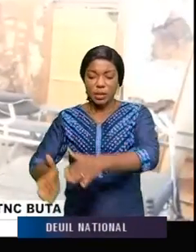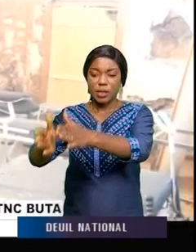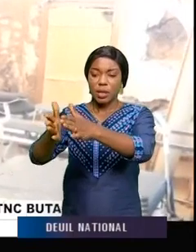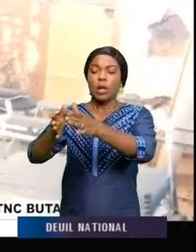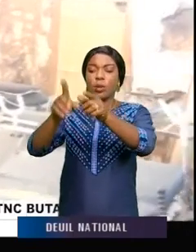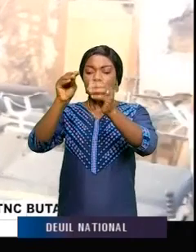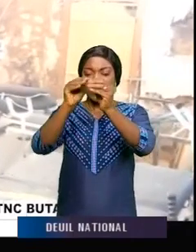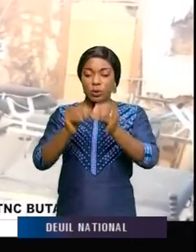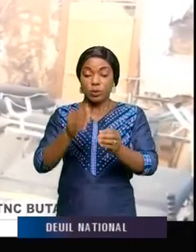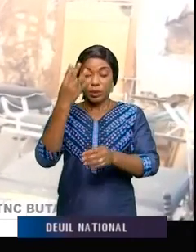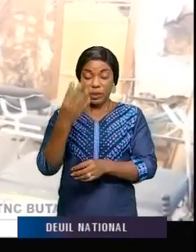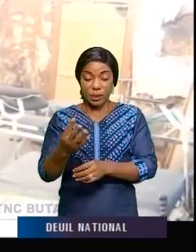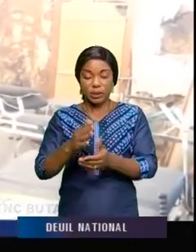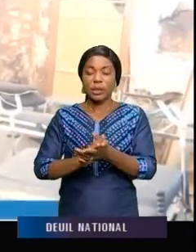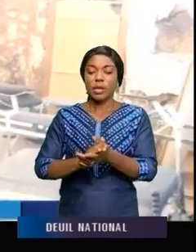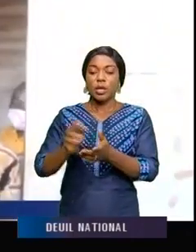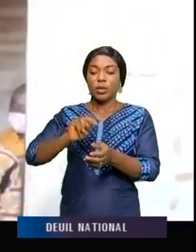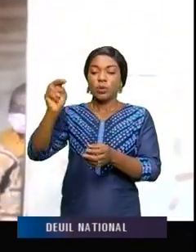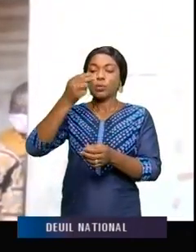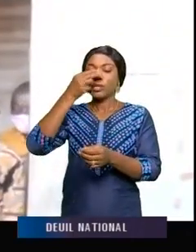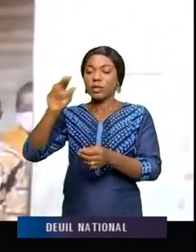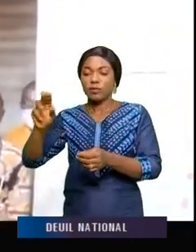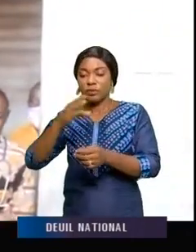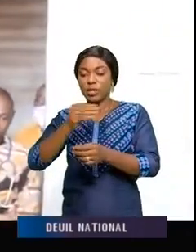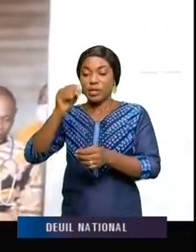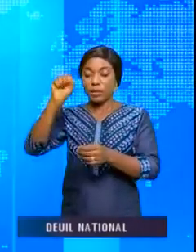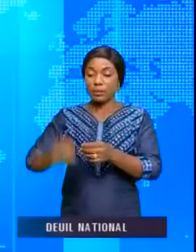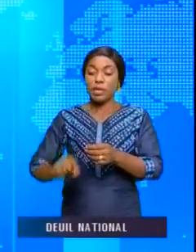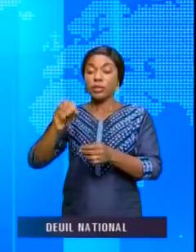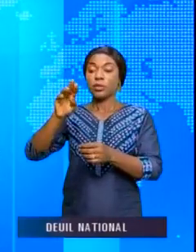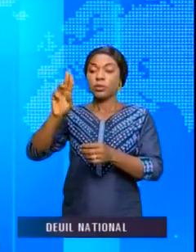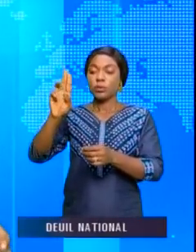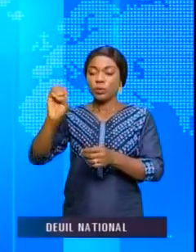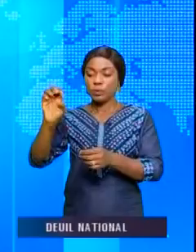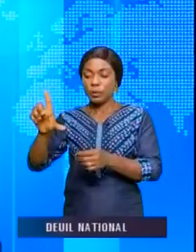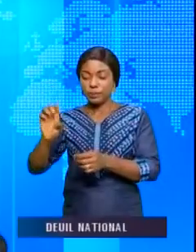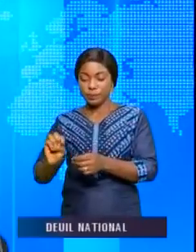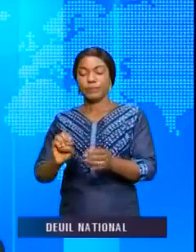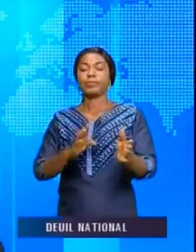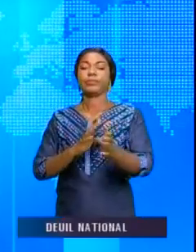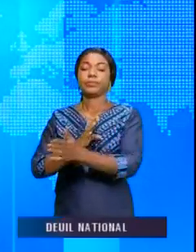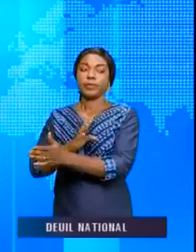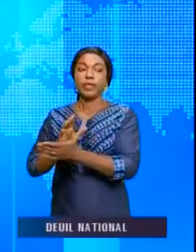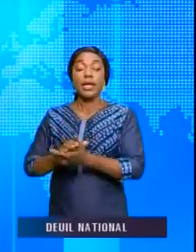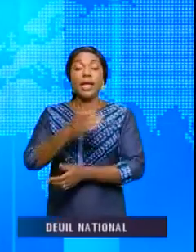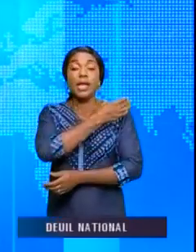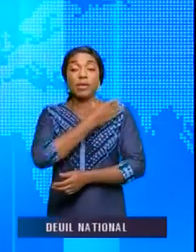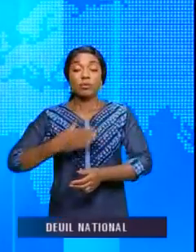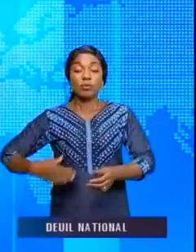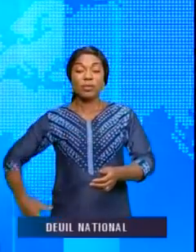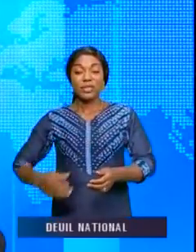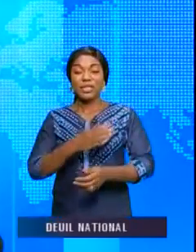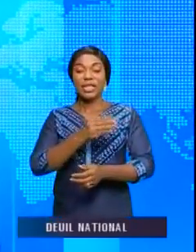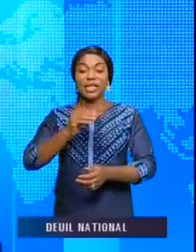provinces, Norkivu, Ituri, Chopo et le Bazouelais. Et les bourgoumestres et leurs adjoints sont à l'école,